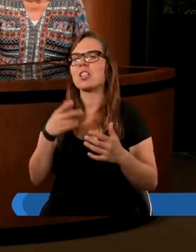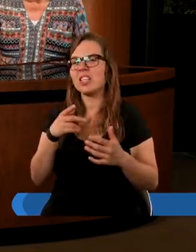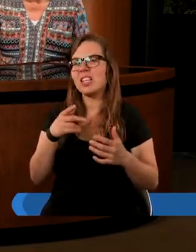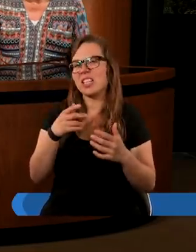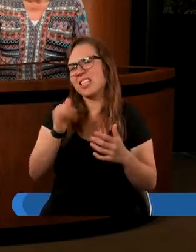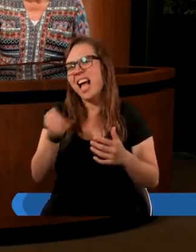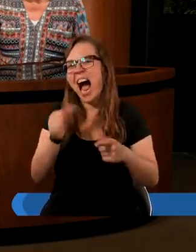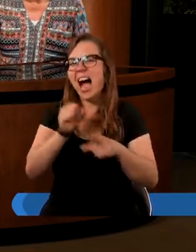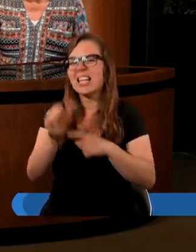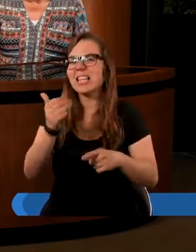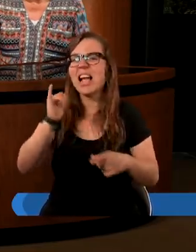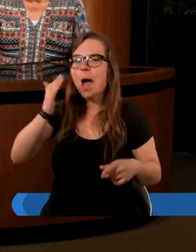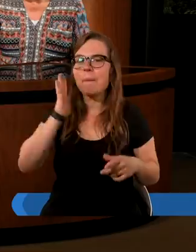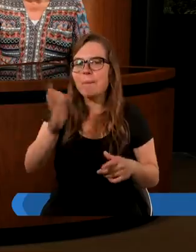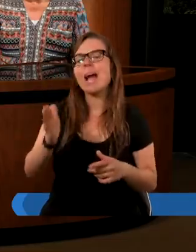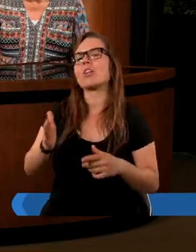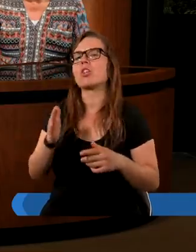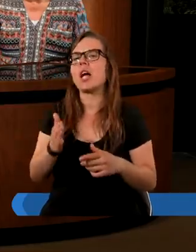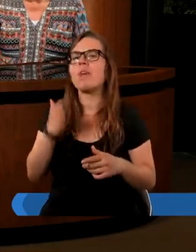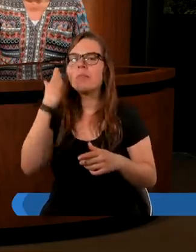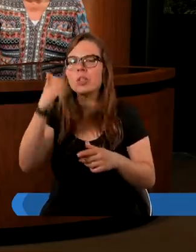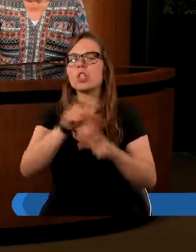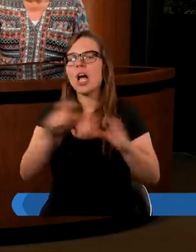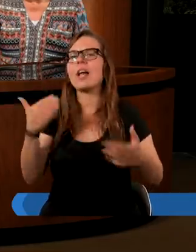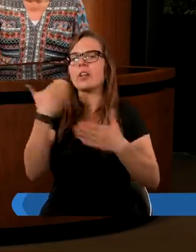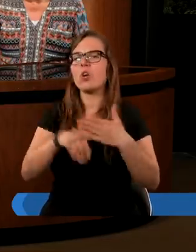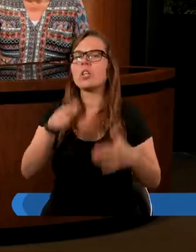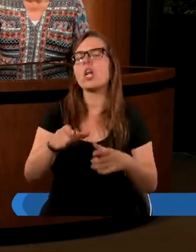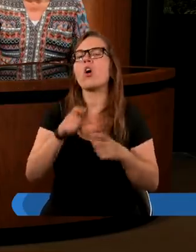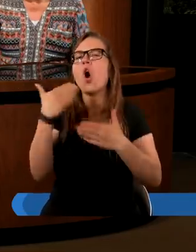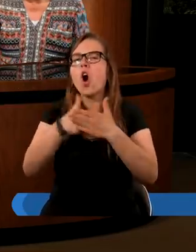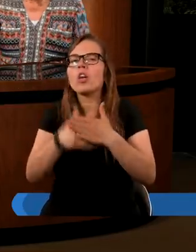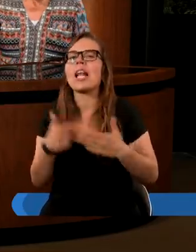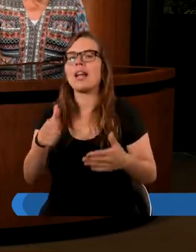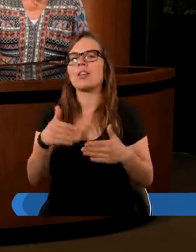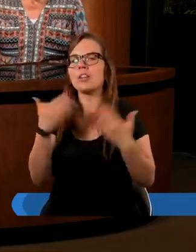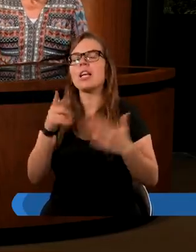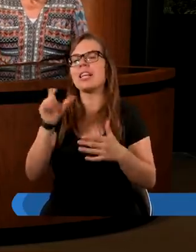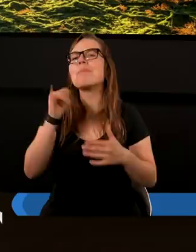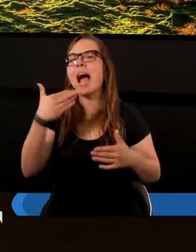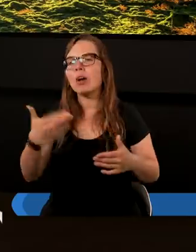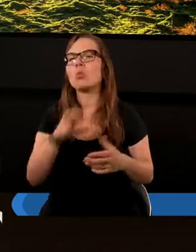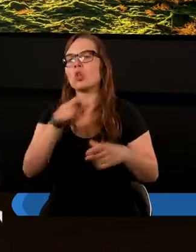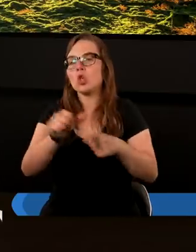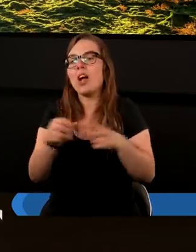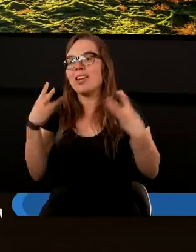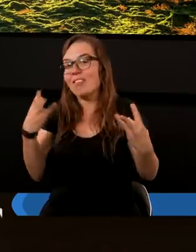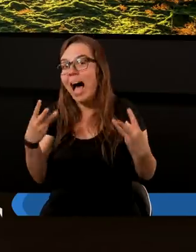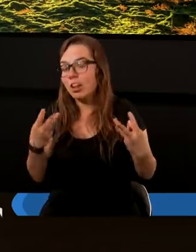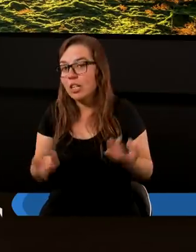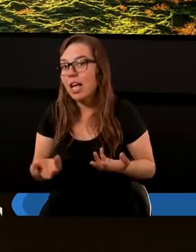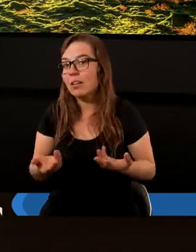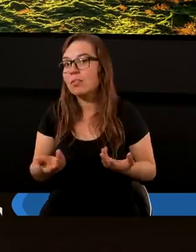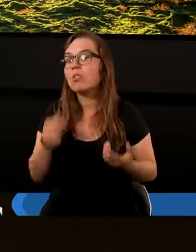jaka jest i jaka będzie w czasie końca to ostatnie imperium. Czy to jest ważne?